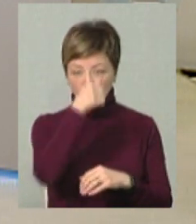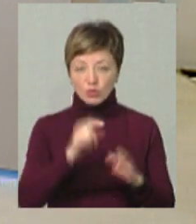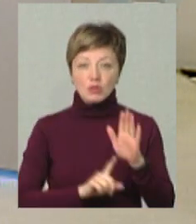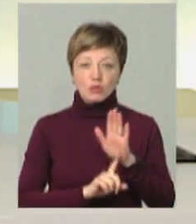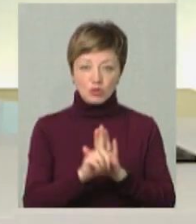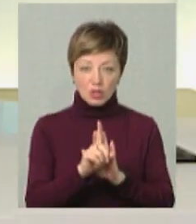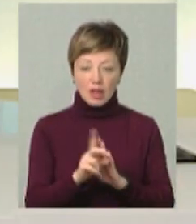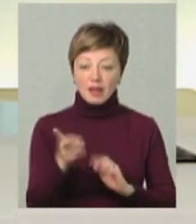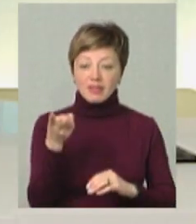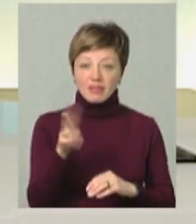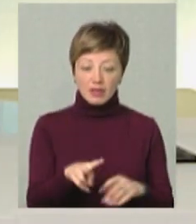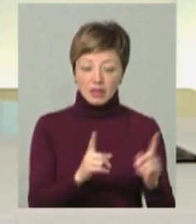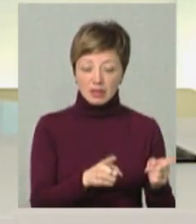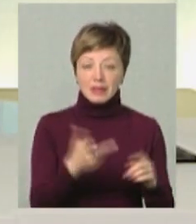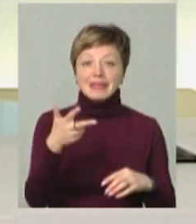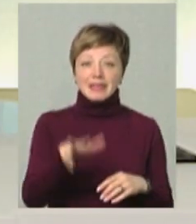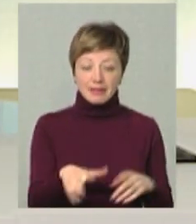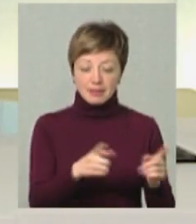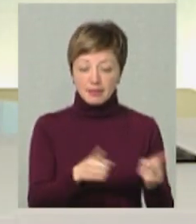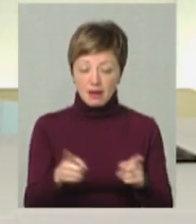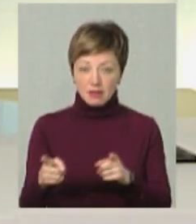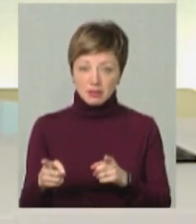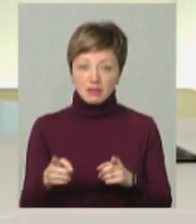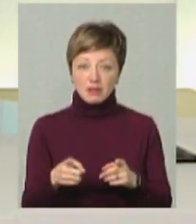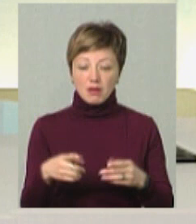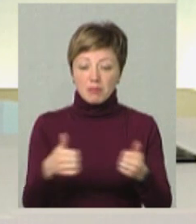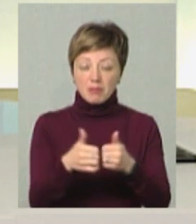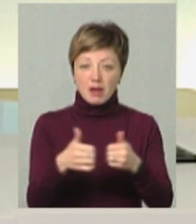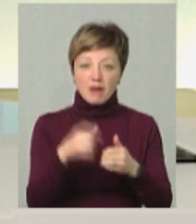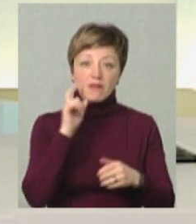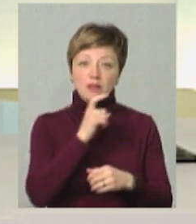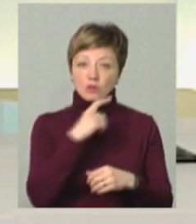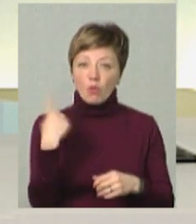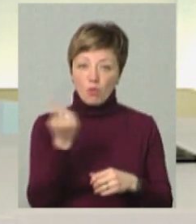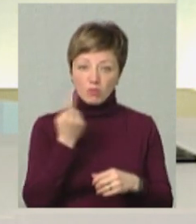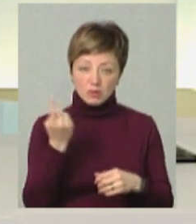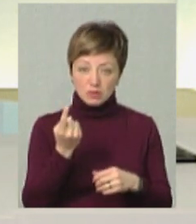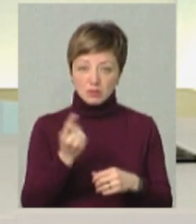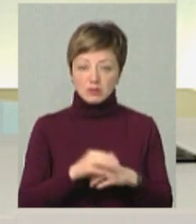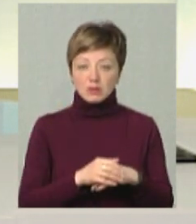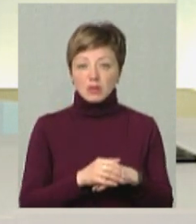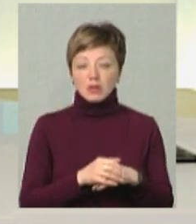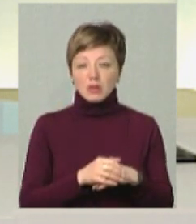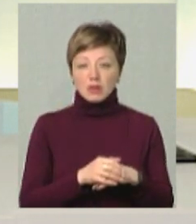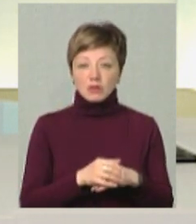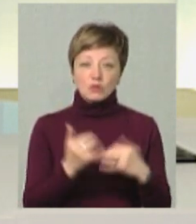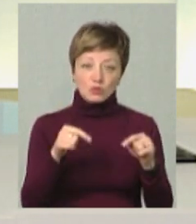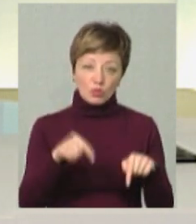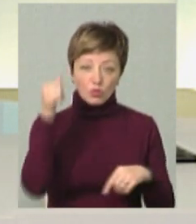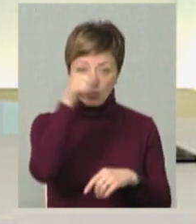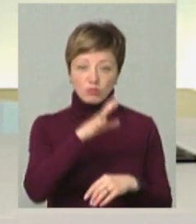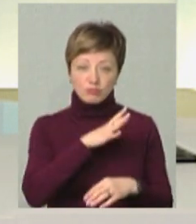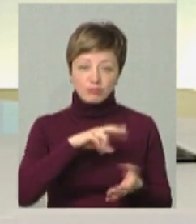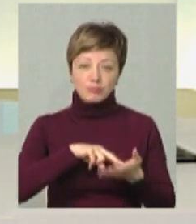дві ділянки, три ділянки, навіть, якби, межі з Рівенською областю, межах населеного пункту Кам'янка ми зробили, цього року ми